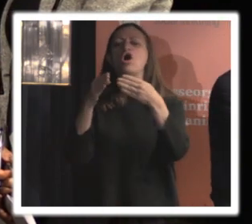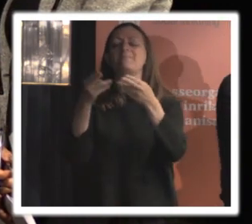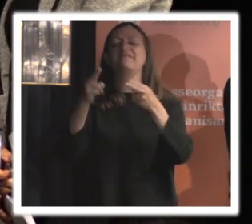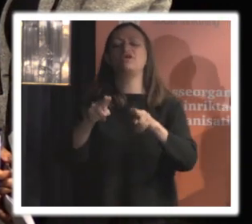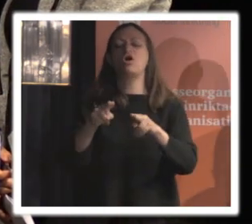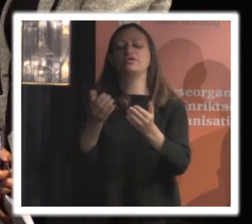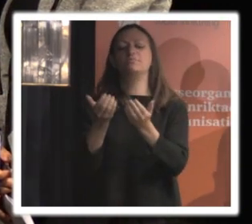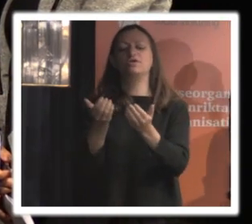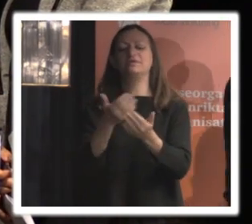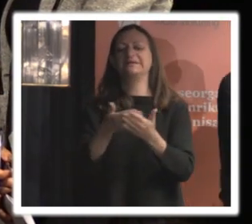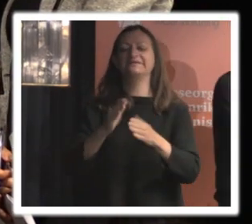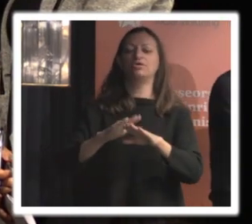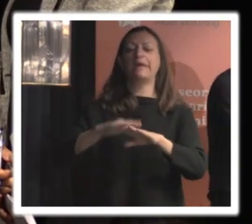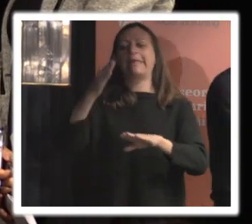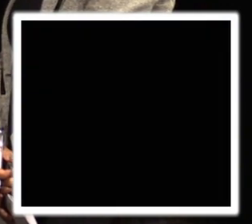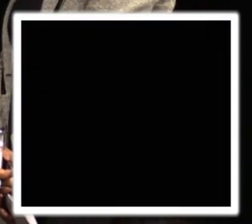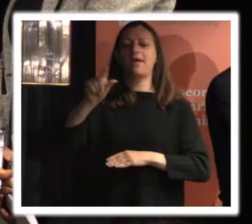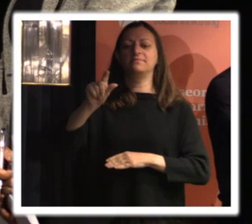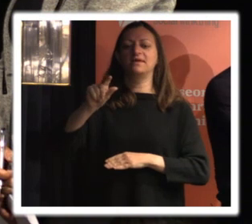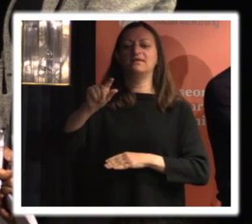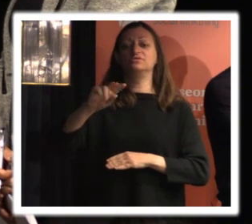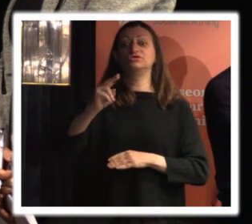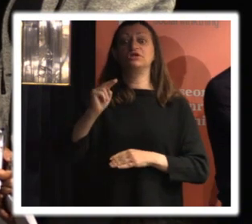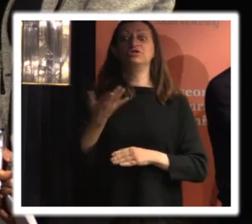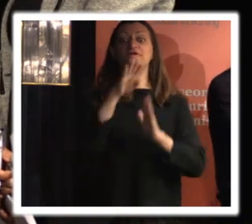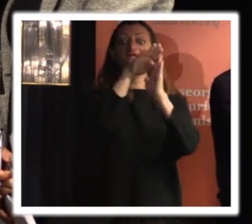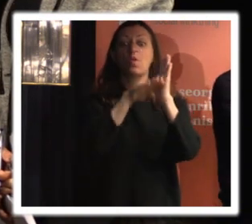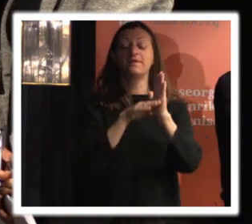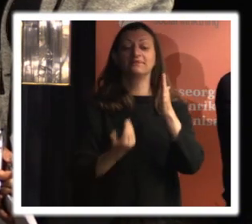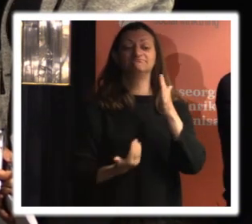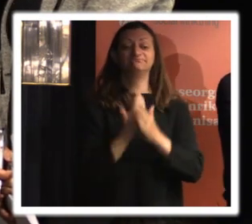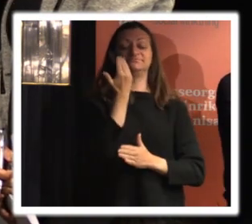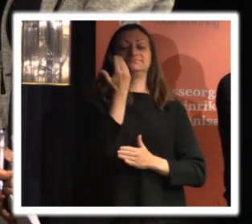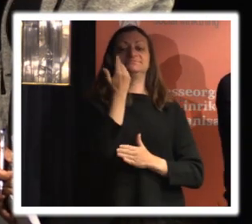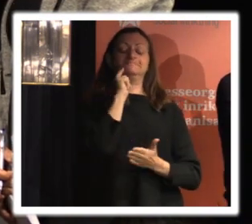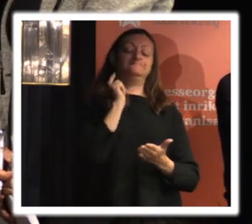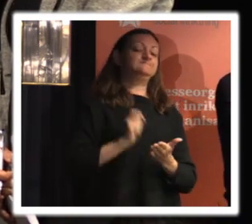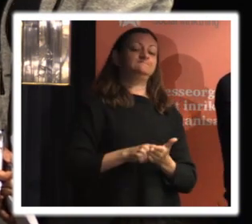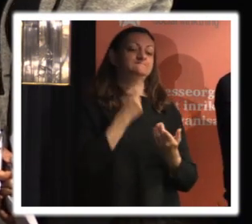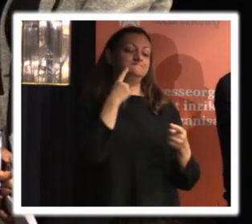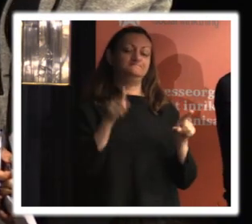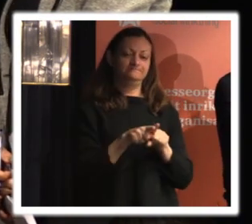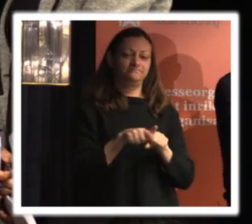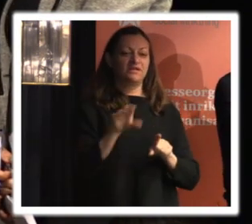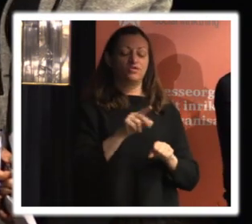inte särskilt hett överhuvudtaget och sen så den nya förordningen nu liksom klubbades igenom då blev man helt plötsligt